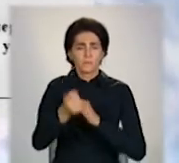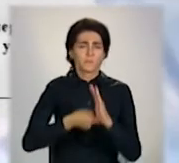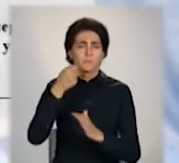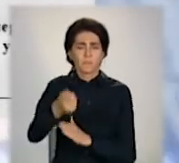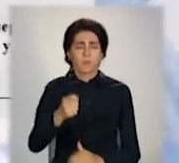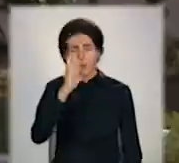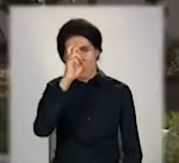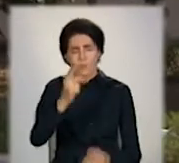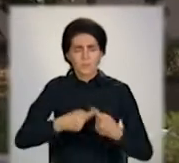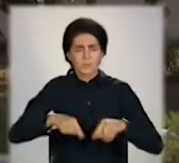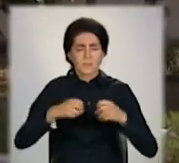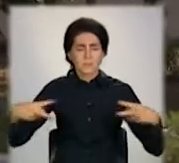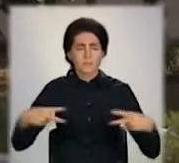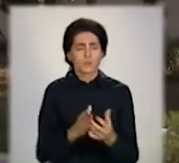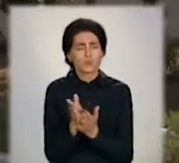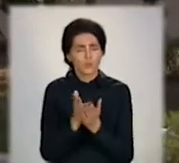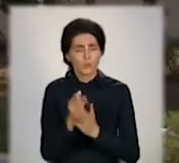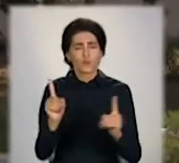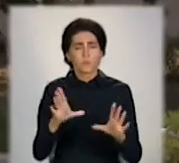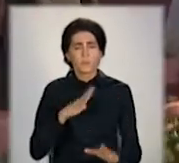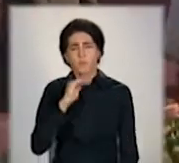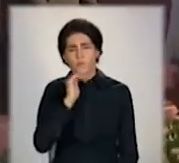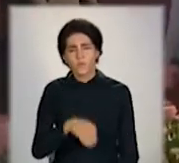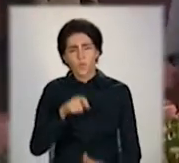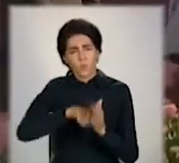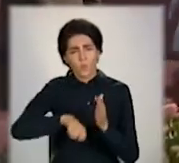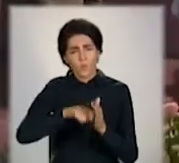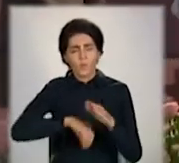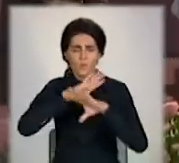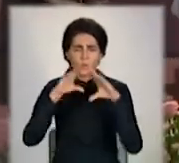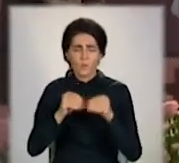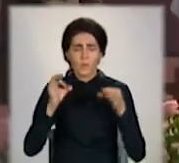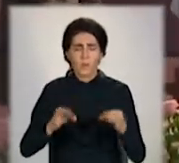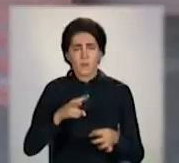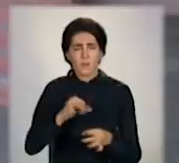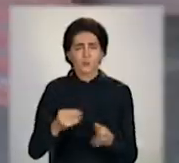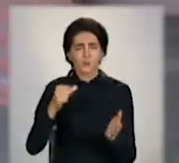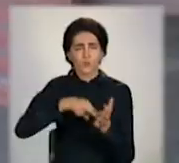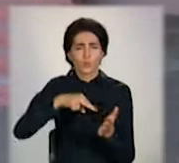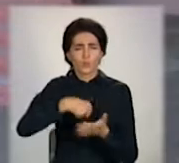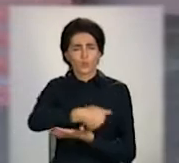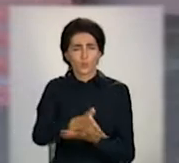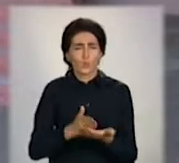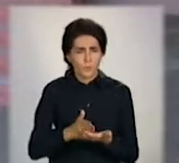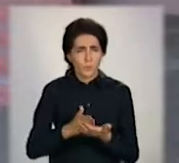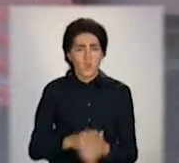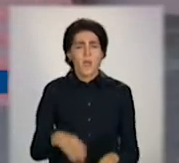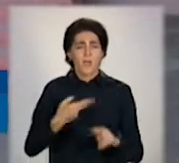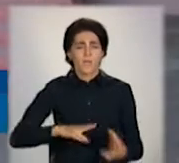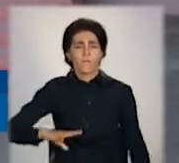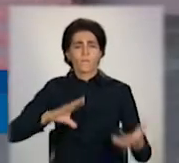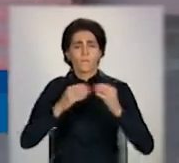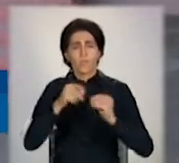Держпродспоживслужби, аби фахівці перевірили обґрунтованість цін на послуги. В результаті перевірки було